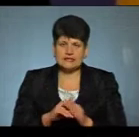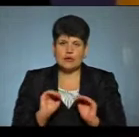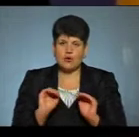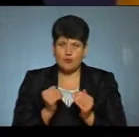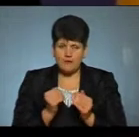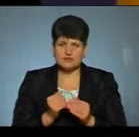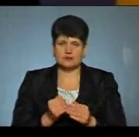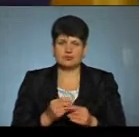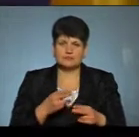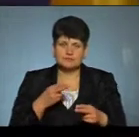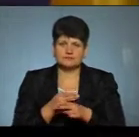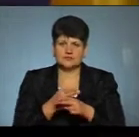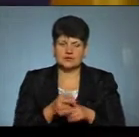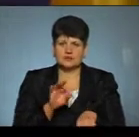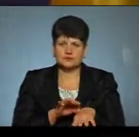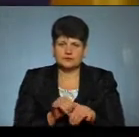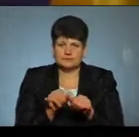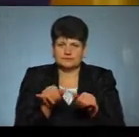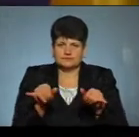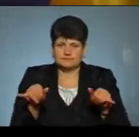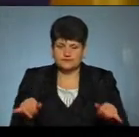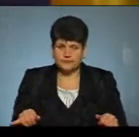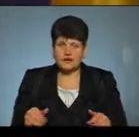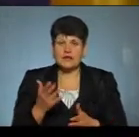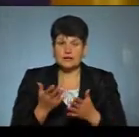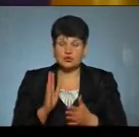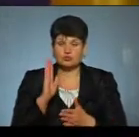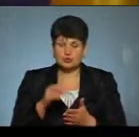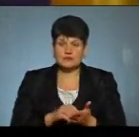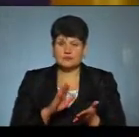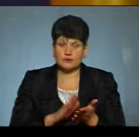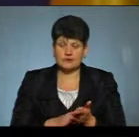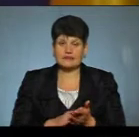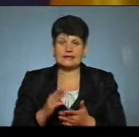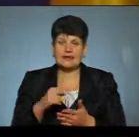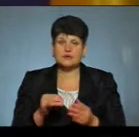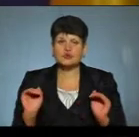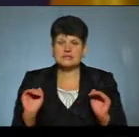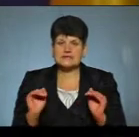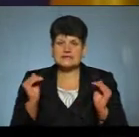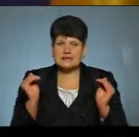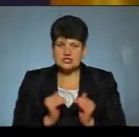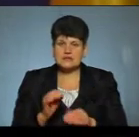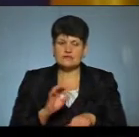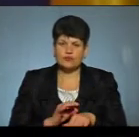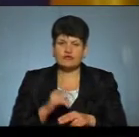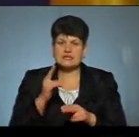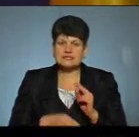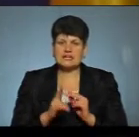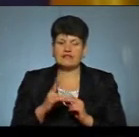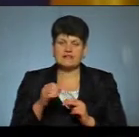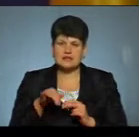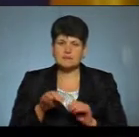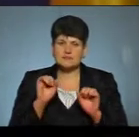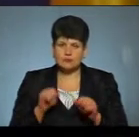поширюватись далі. За нашим планом, якщо буде зафіксовано динаміку зниження захворюваності, то в кінці квітня ми зможемо